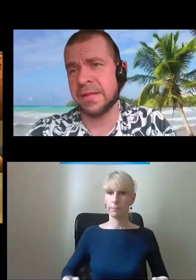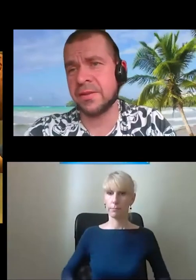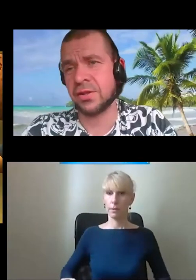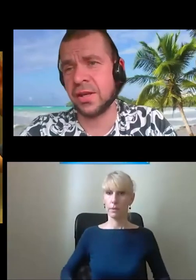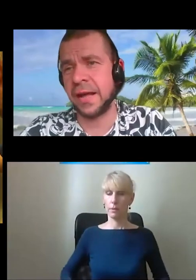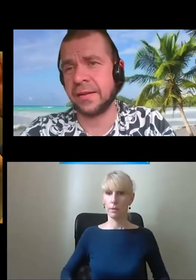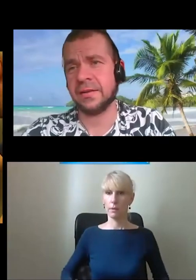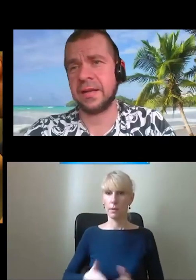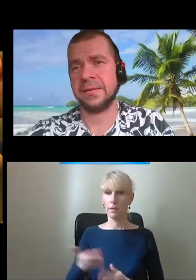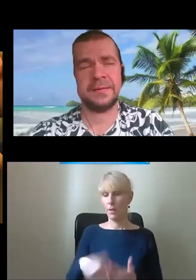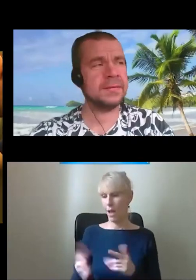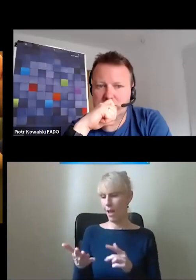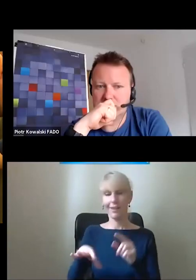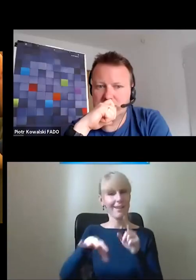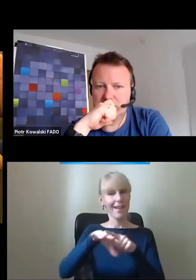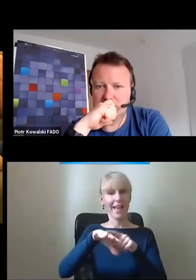brakuje mi wtedy trzeciej ręki, tak?